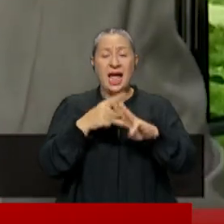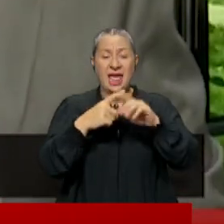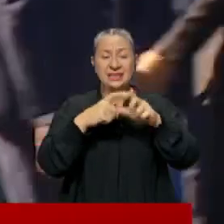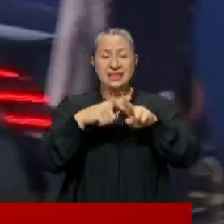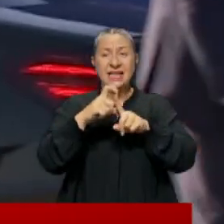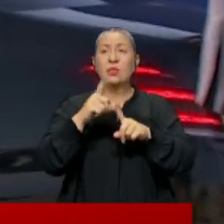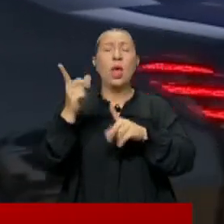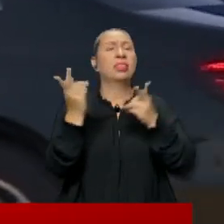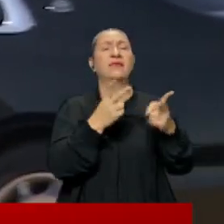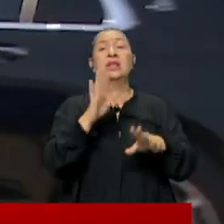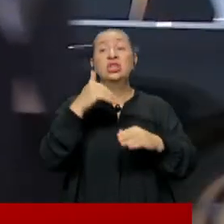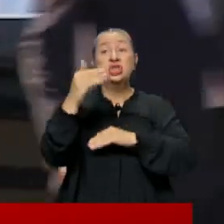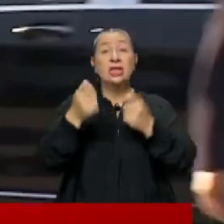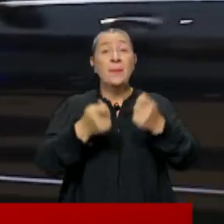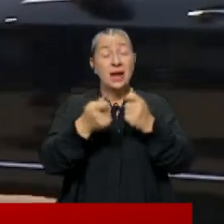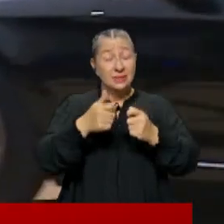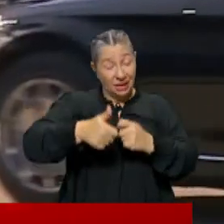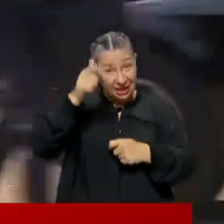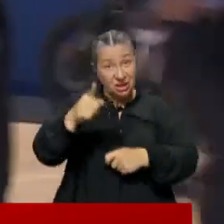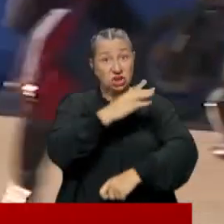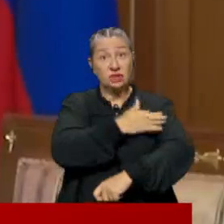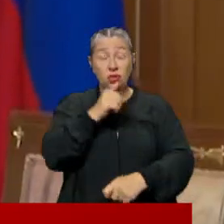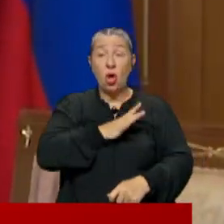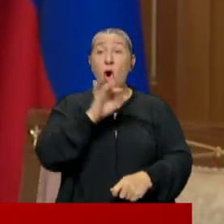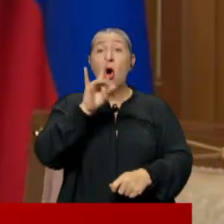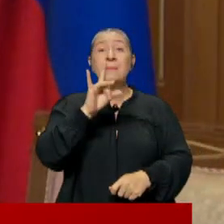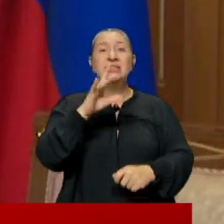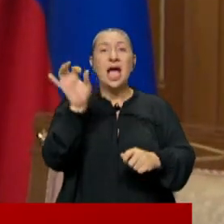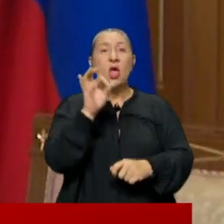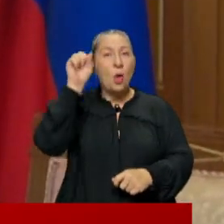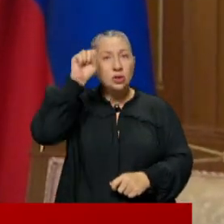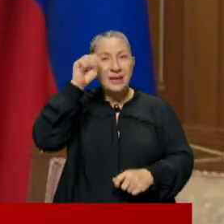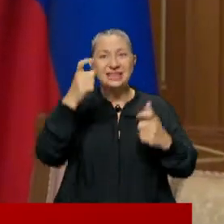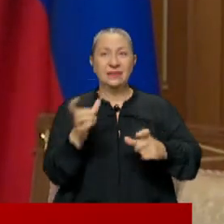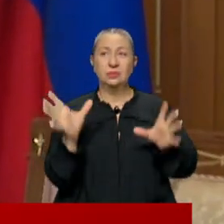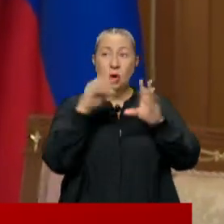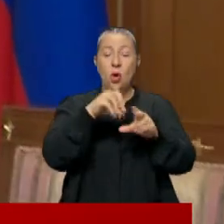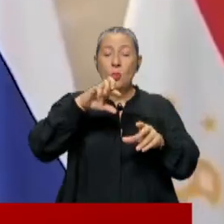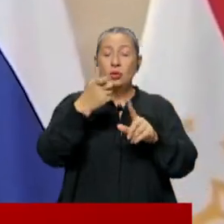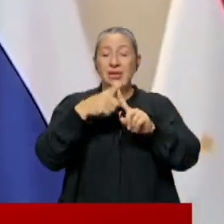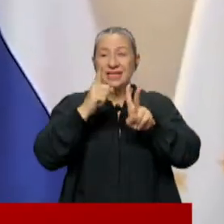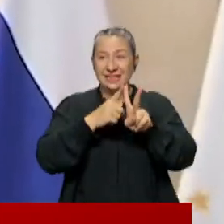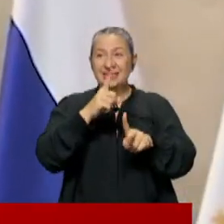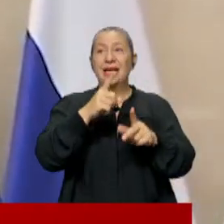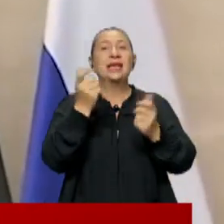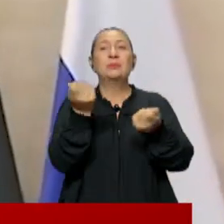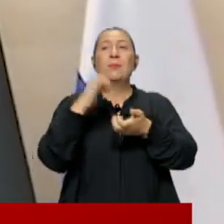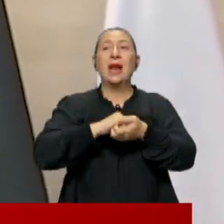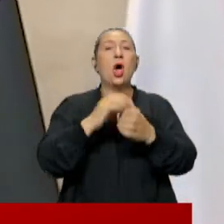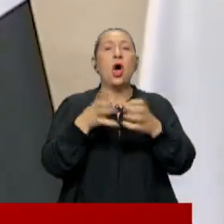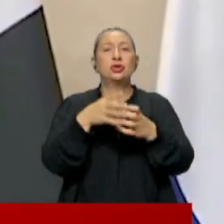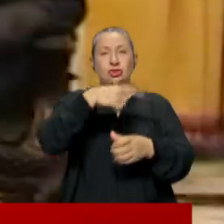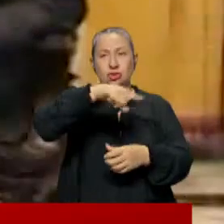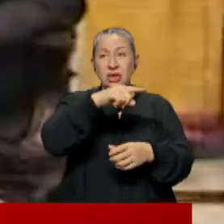oraya davetli değil. Dışişleri Bakanı Çavuşoğlu 15 Eylül'de Özbekistan'da toplanacak. Putin'in de Erdoğan'ı davet ettiği Şanga İşbirliği Örgütü